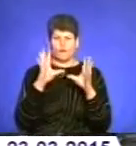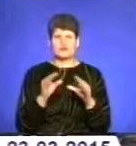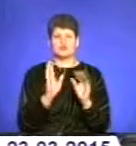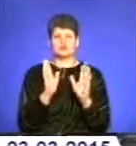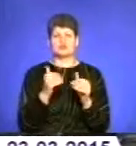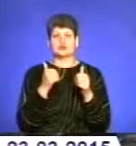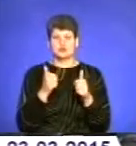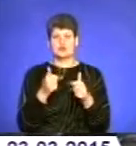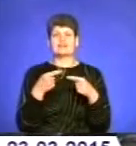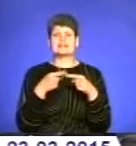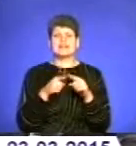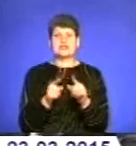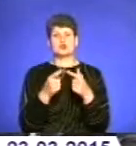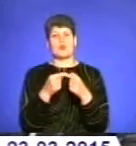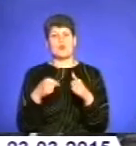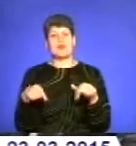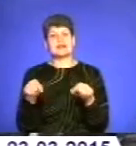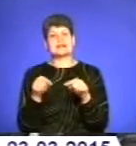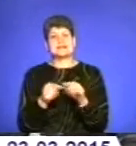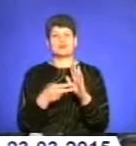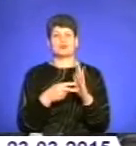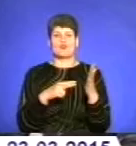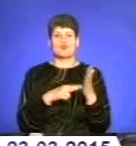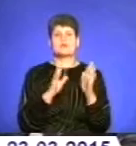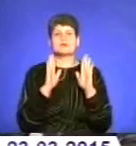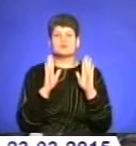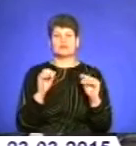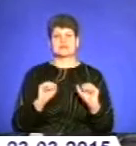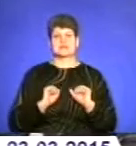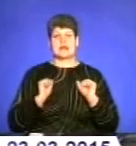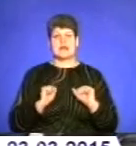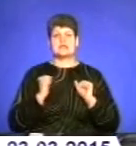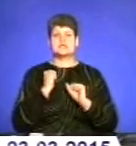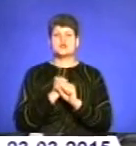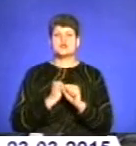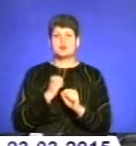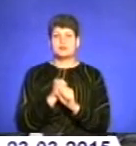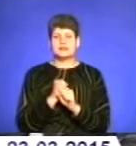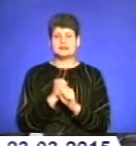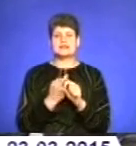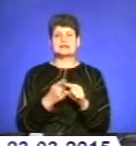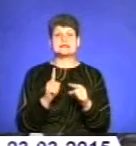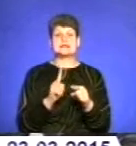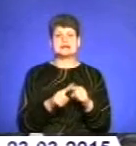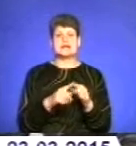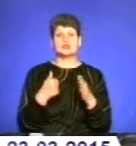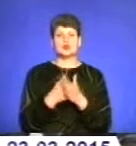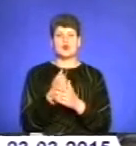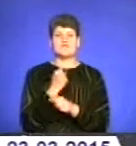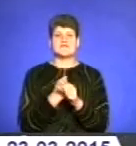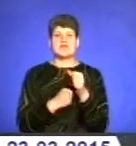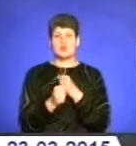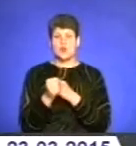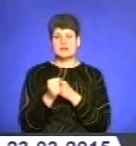і в технічному, і організаційному плані, ми будемо старатися зробити це до Великодня.